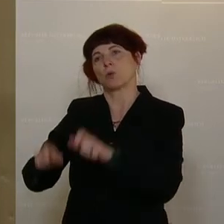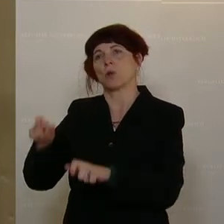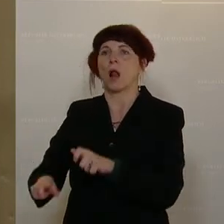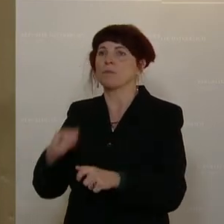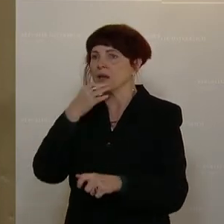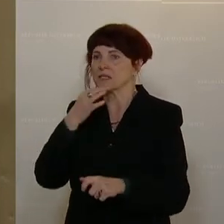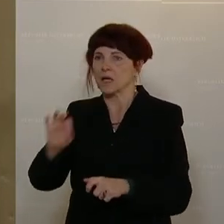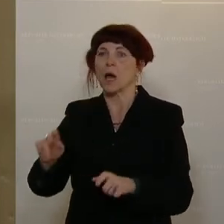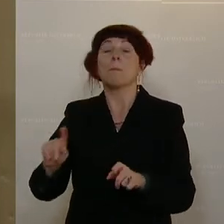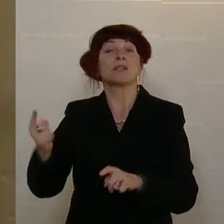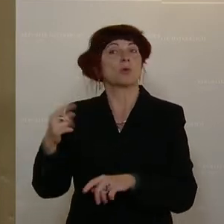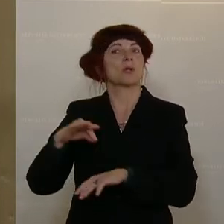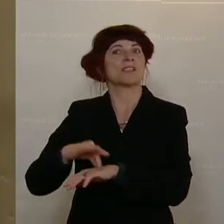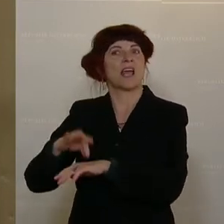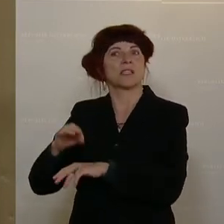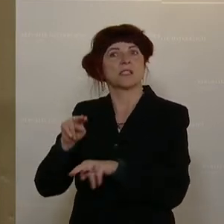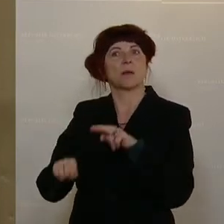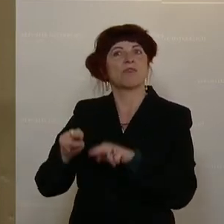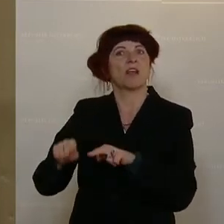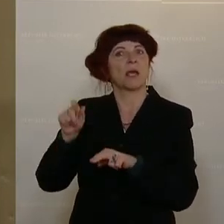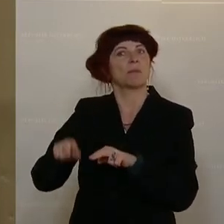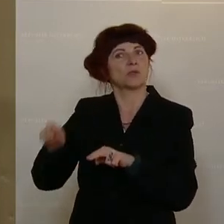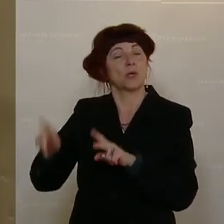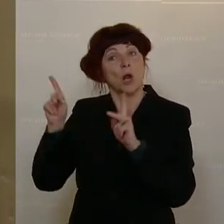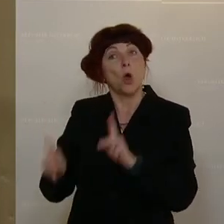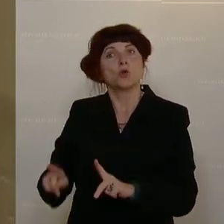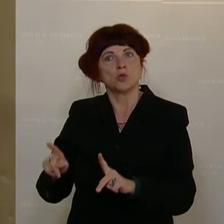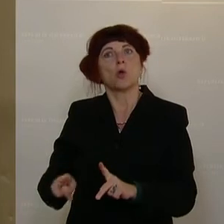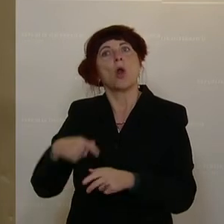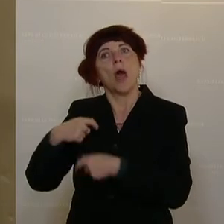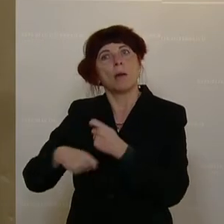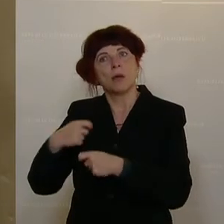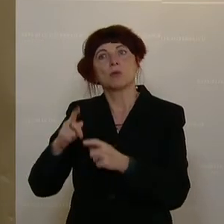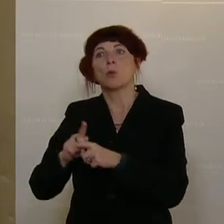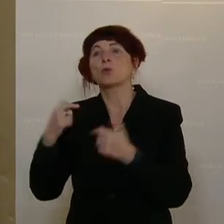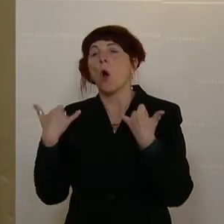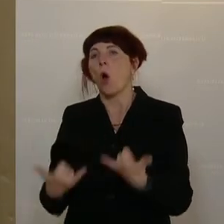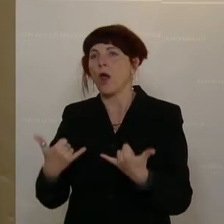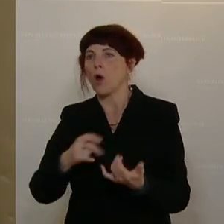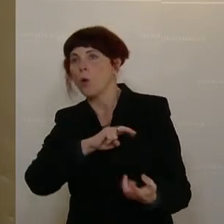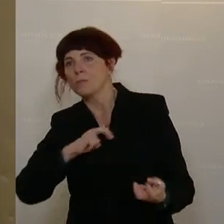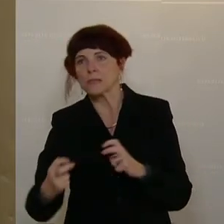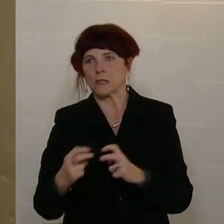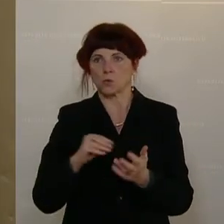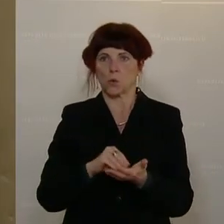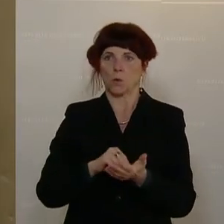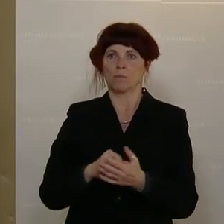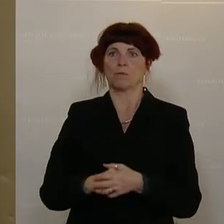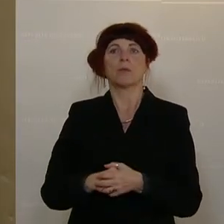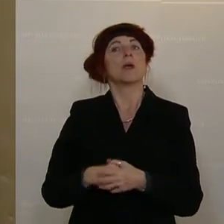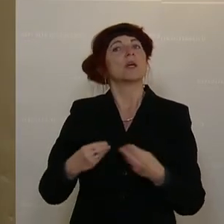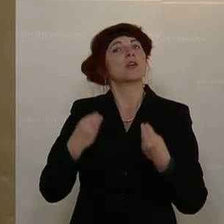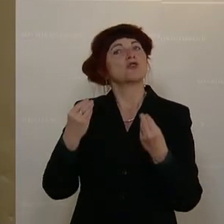Ärzte sowie das Pflegepersonal zu erarbeiten und noch höher, noch heuer zur Umsetzung zu bringen. Geschätzte Kolleginnen und Kollegen, Herr